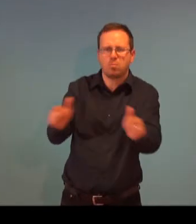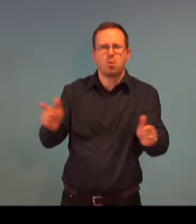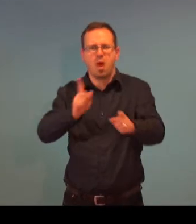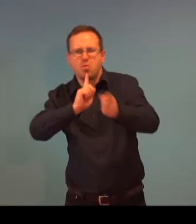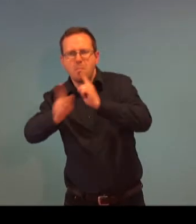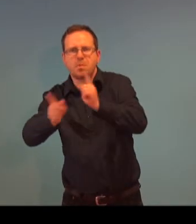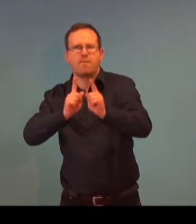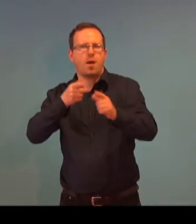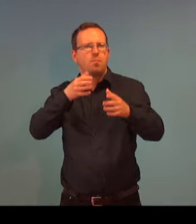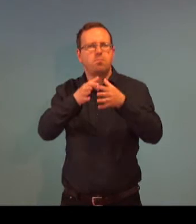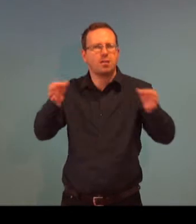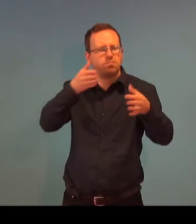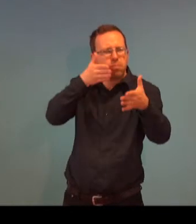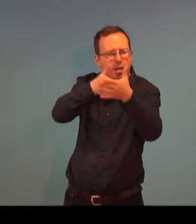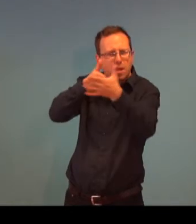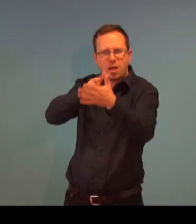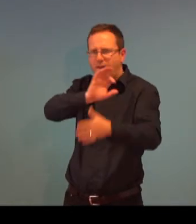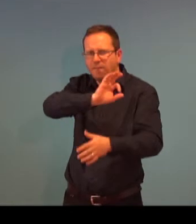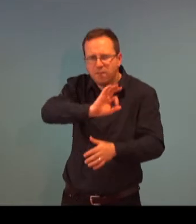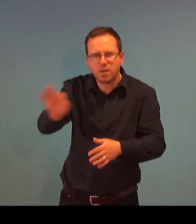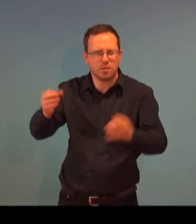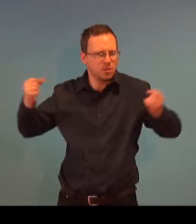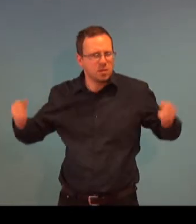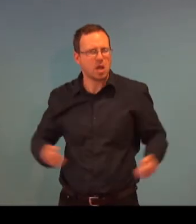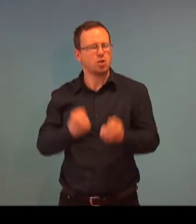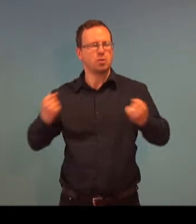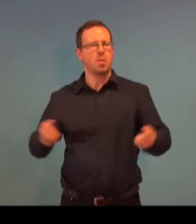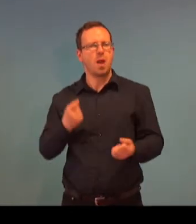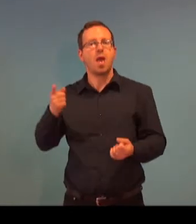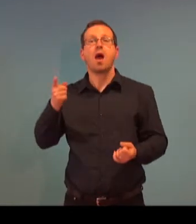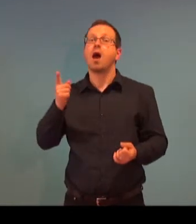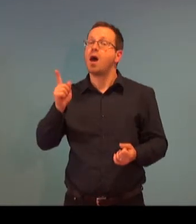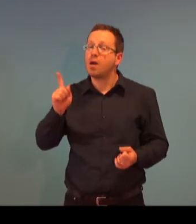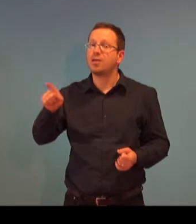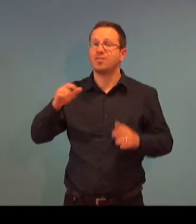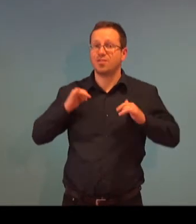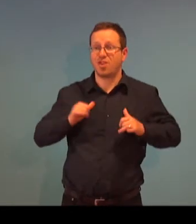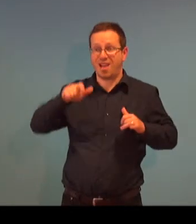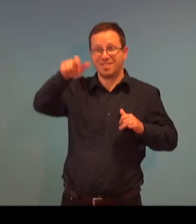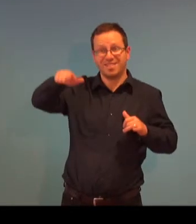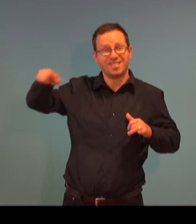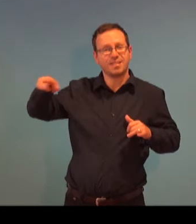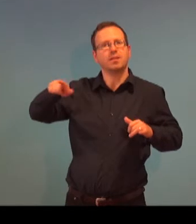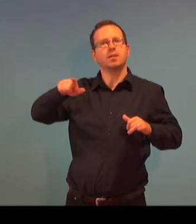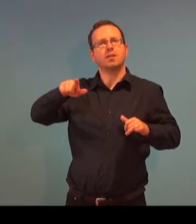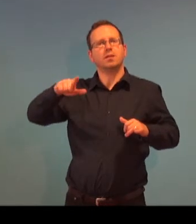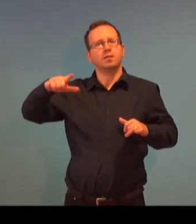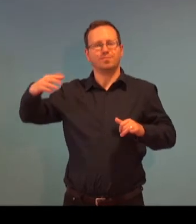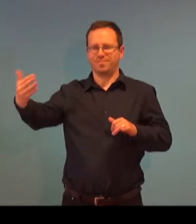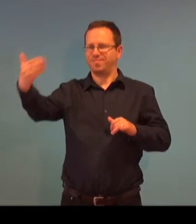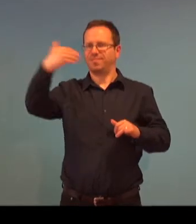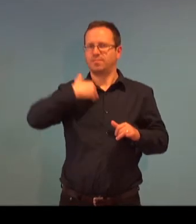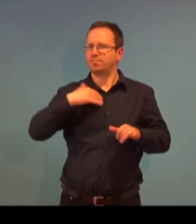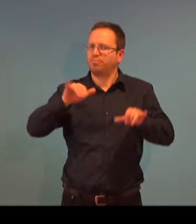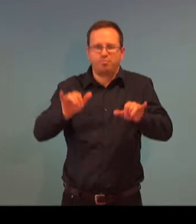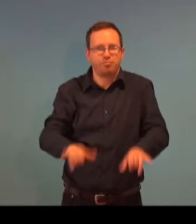servisu a osobní asistence, bez které by žáci tu praxi nezvládli. Na druhou stranu, oni